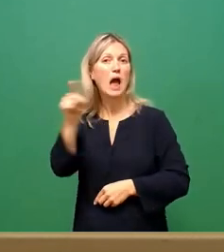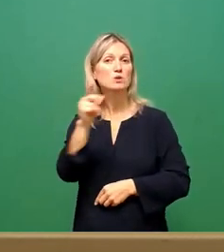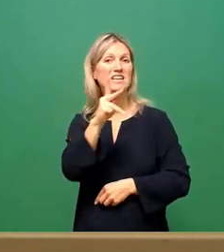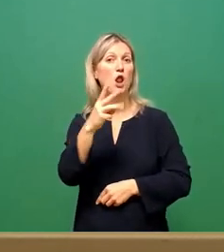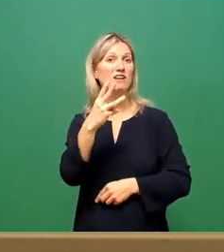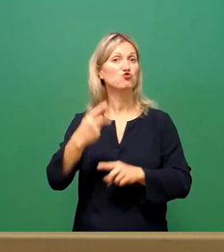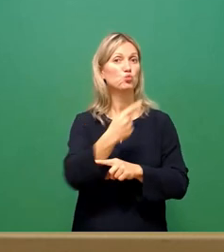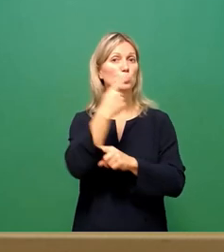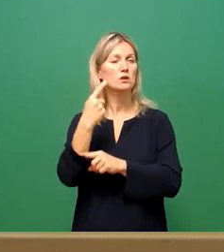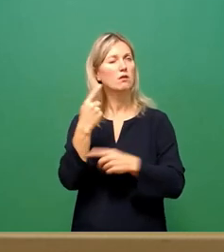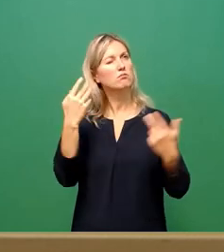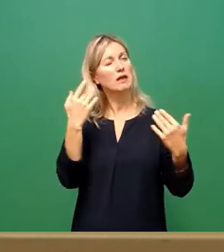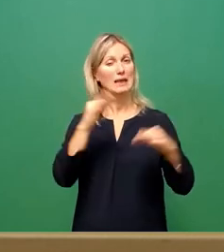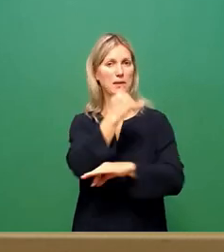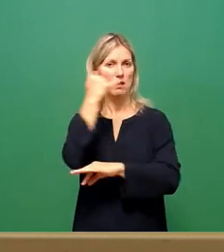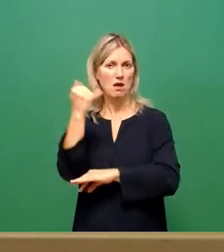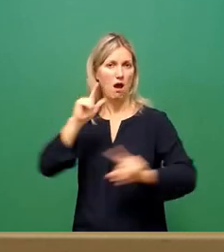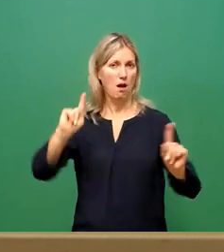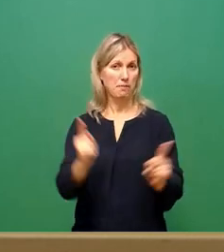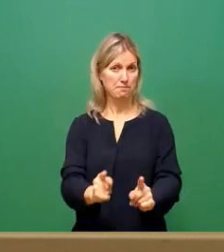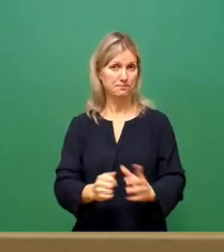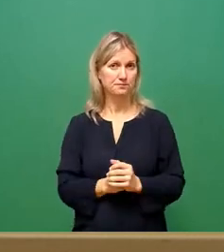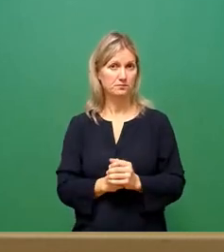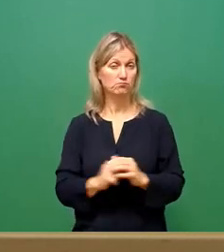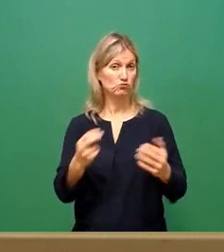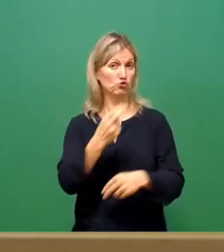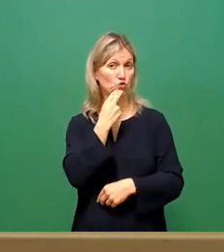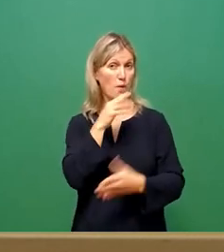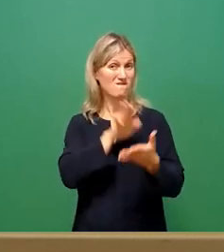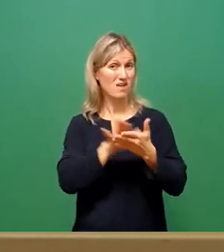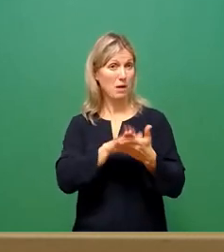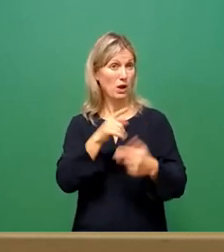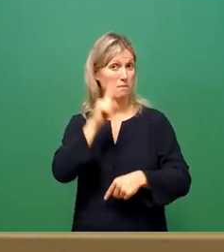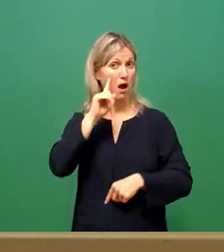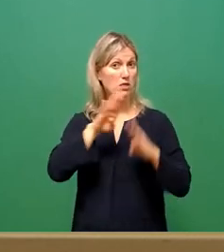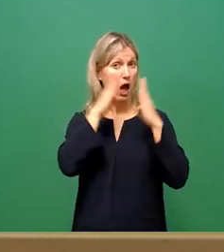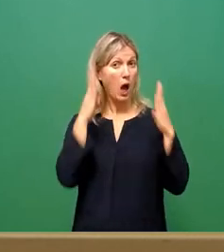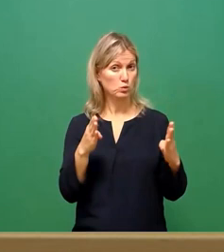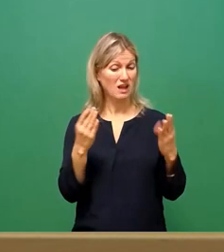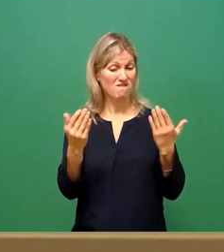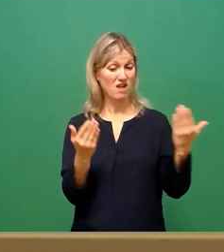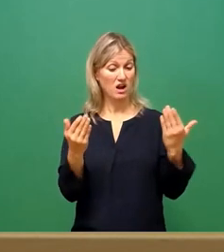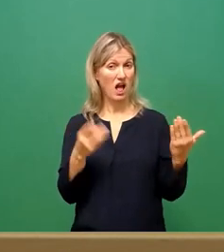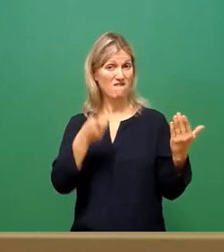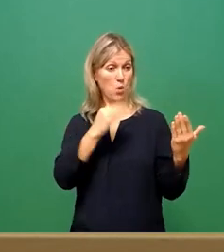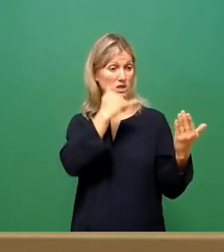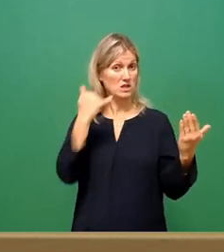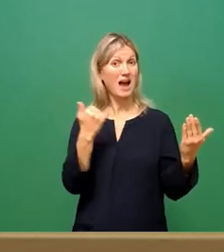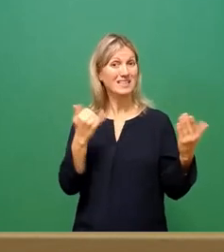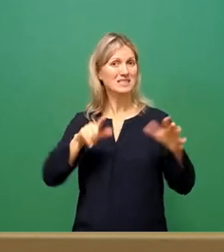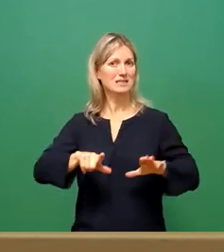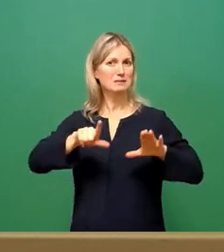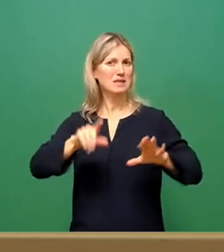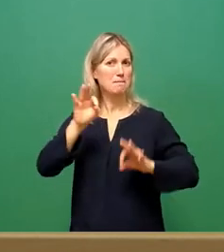gerechnet. Der Stromverbrauch hier im Rathaus ist zum Vorjahreszeitraum auch um 17 Prozent gesunken.